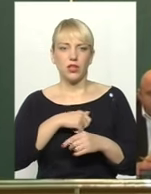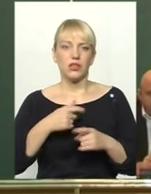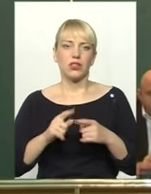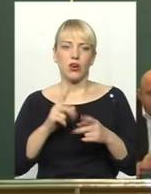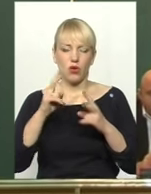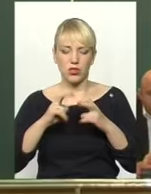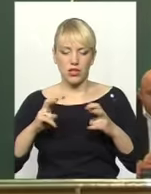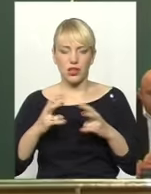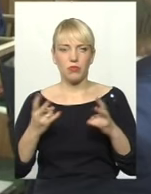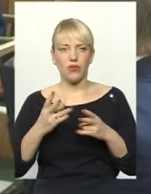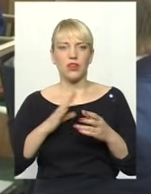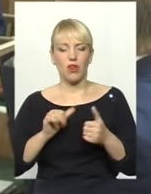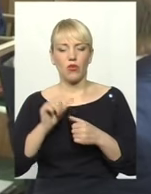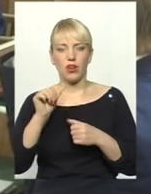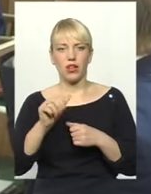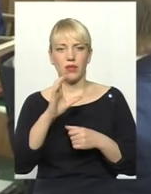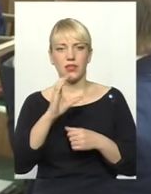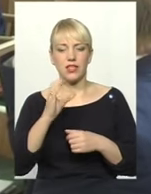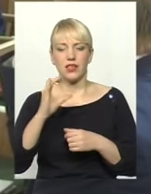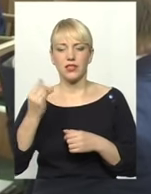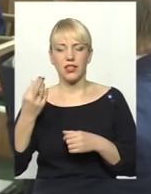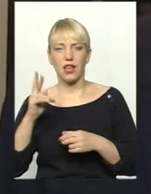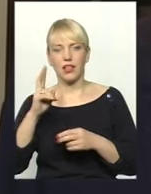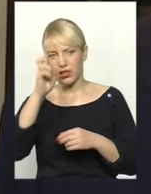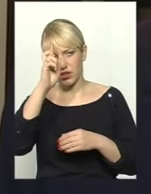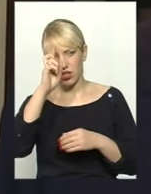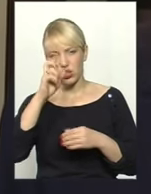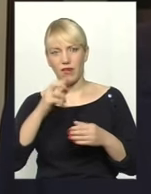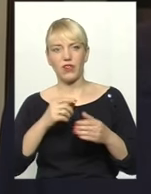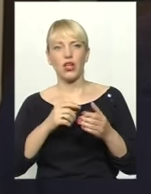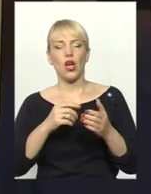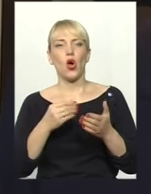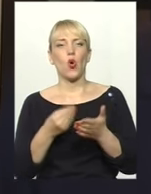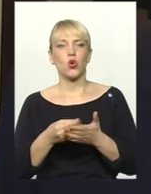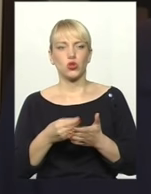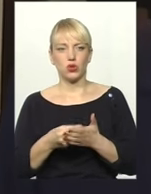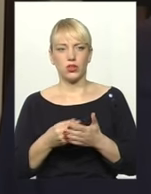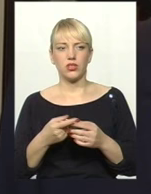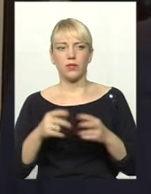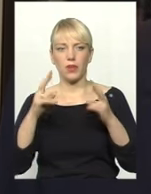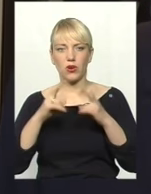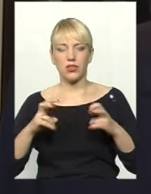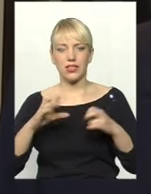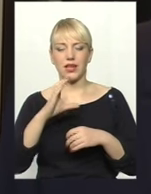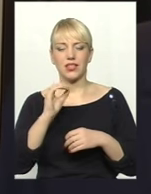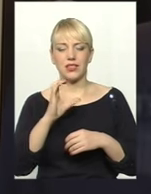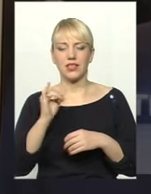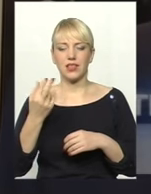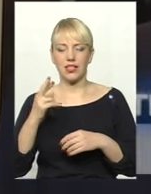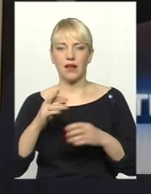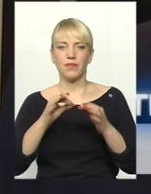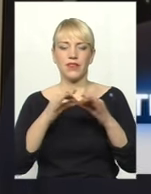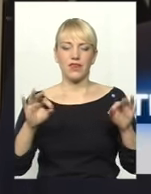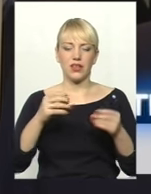розглядатися на окремій сесії, так як і державний кошторис. Розглядати сесію вільні лишки